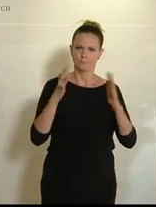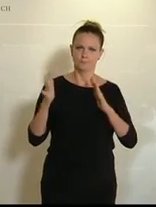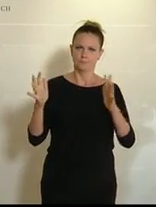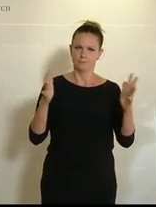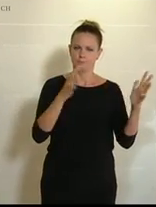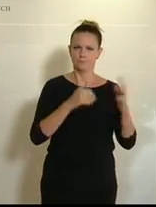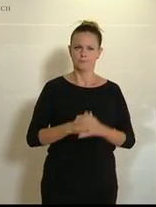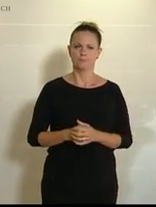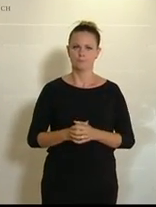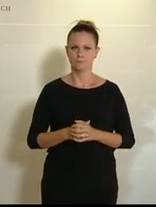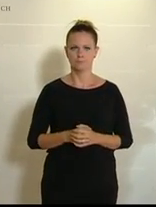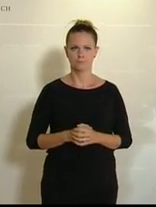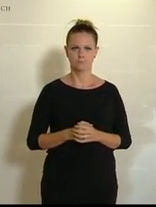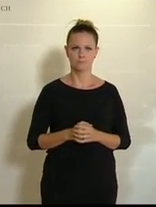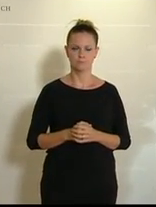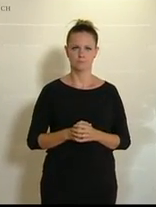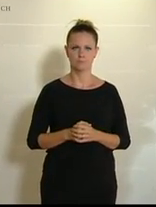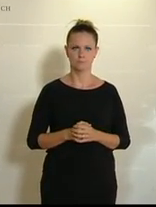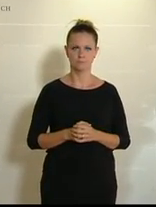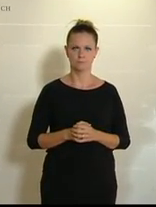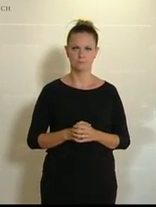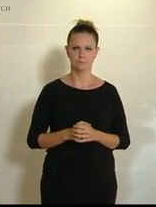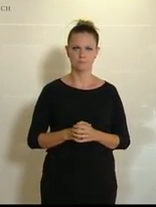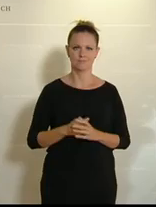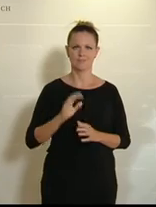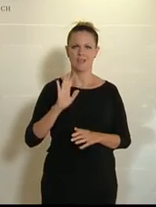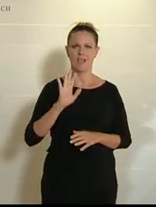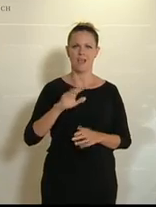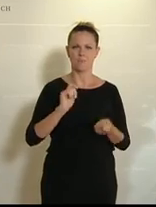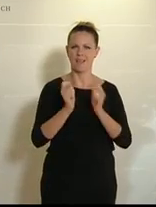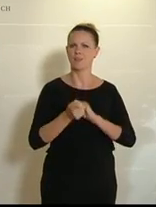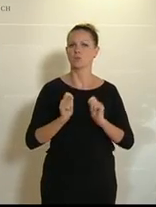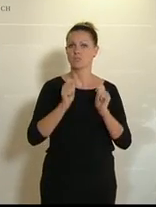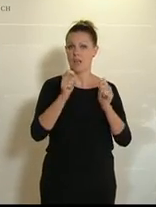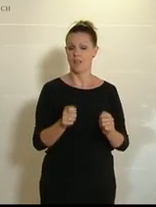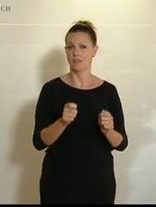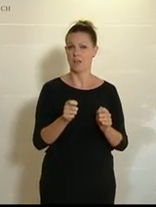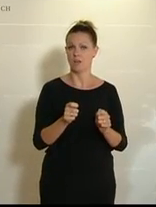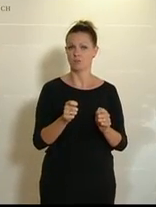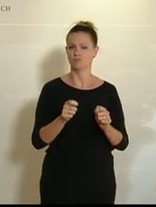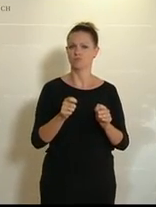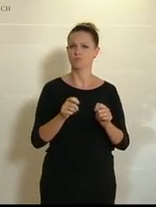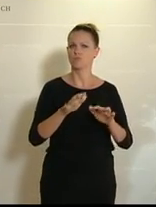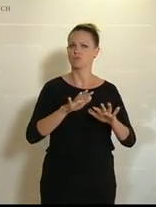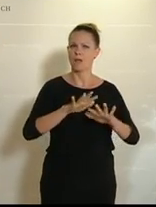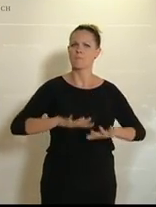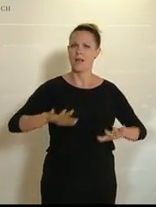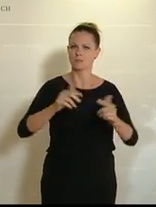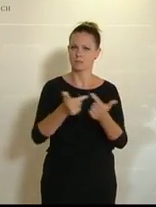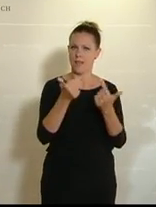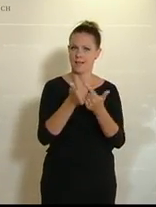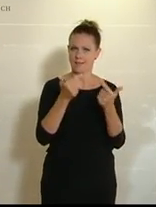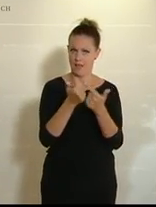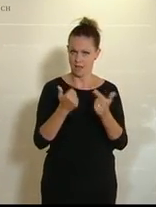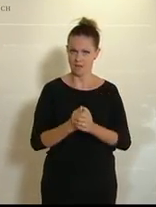Elisabeth Götze, die Wirtschaftssprecherin der Grünen aus Neulingbach in Niederösterreich, ist nun an Bord. Der Kultzügen erläutert, wird